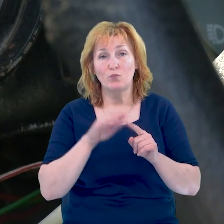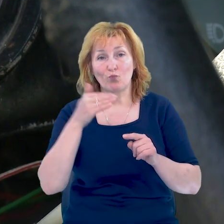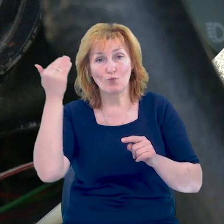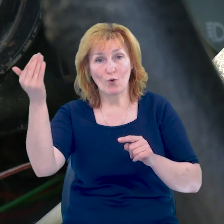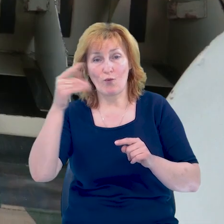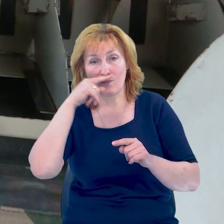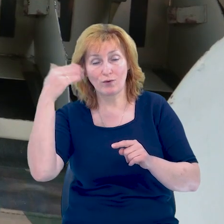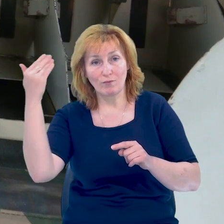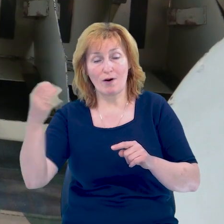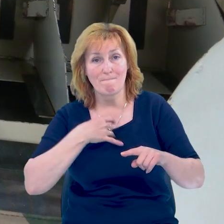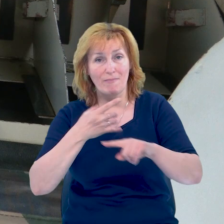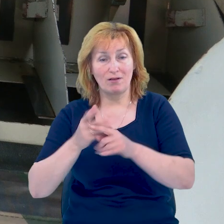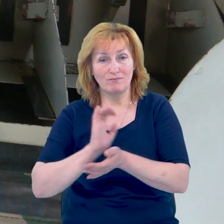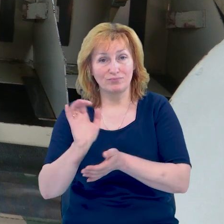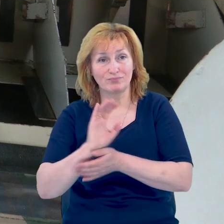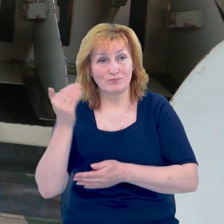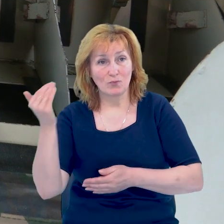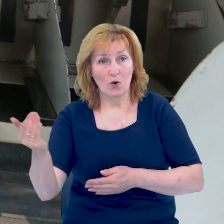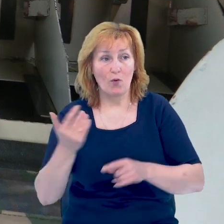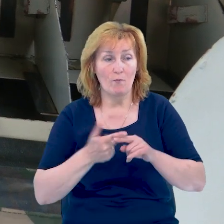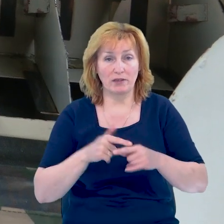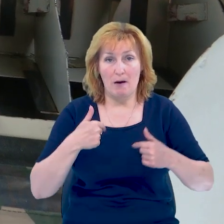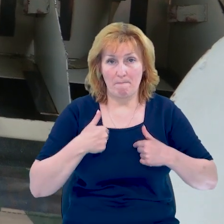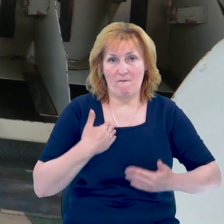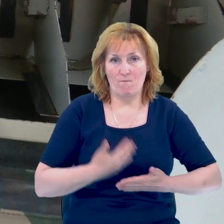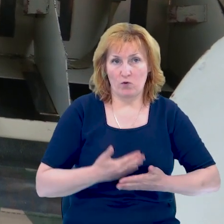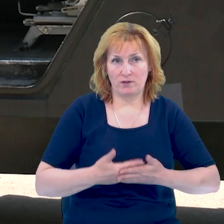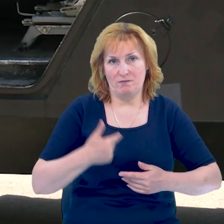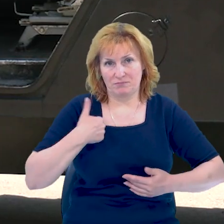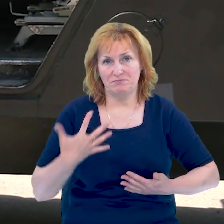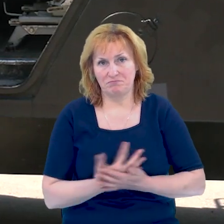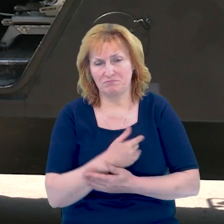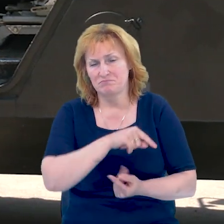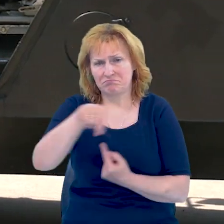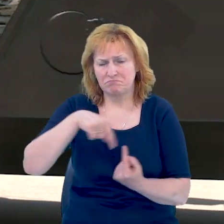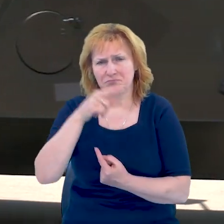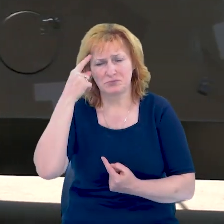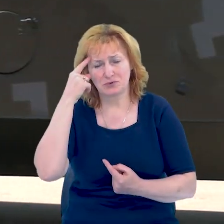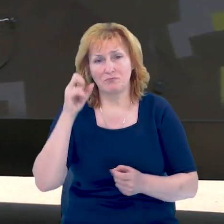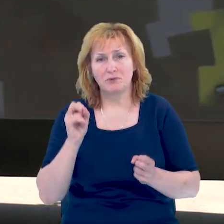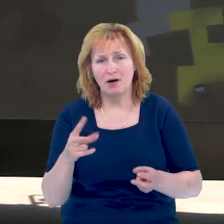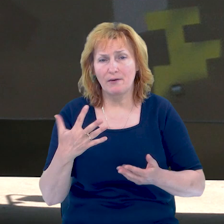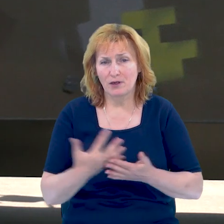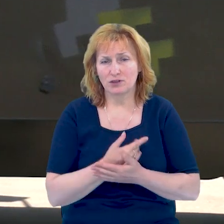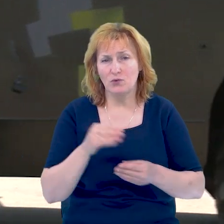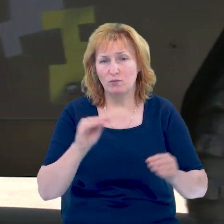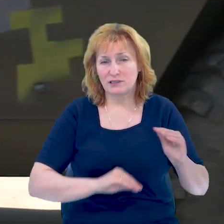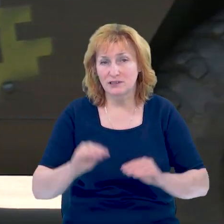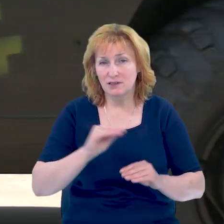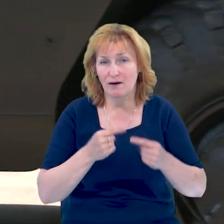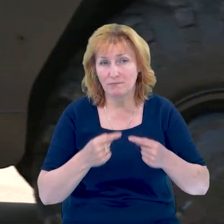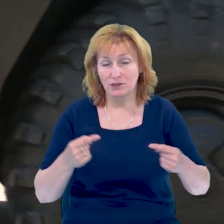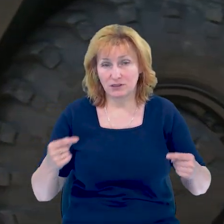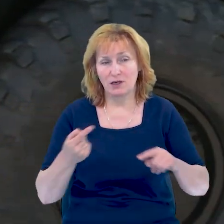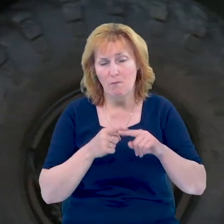або у Білорусі. Але ми ж волонтери, ми можемо знайти усе. Над відновленням російського «Тигра» на волонтерських засадах